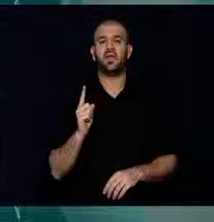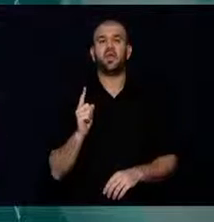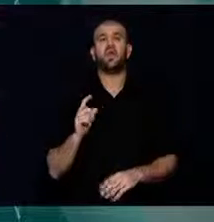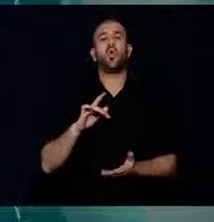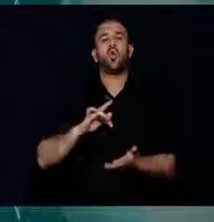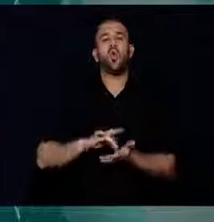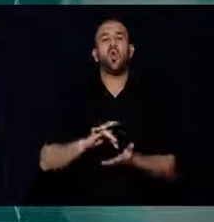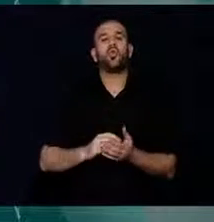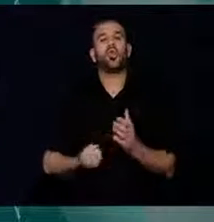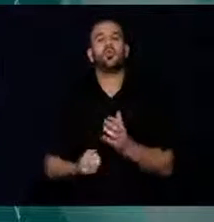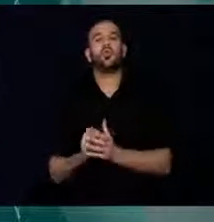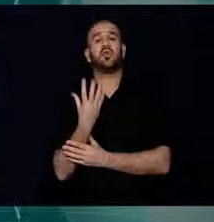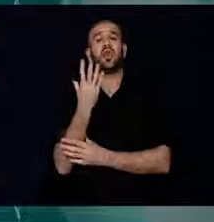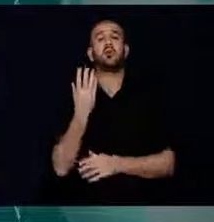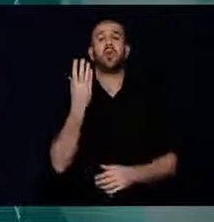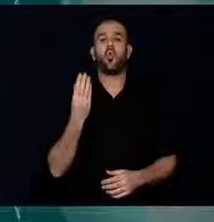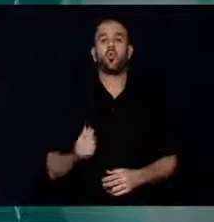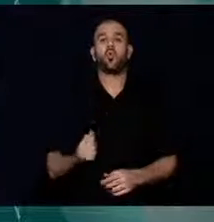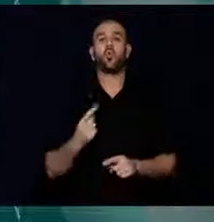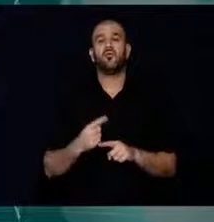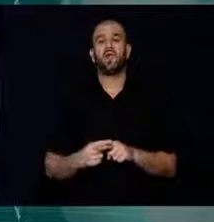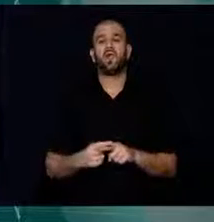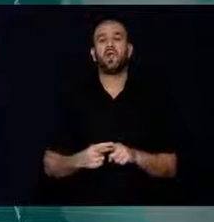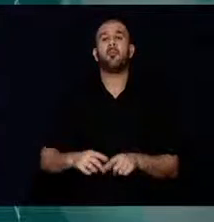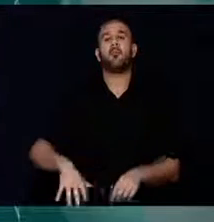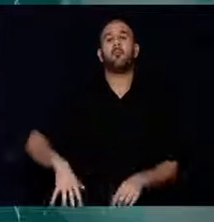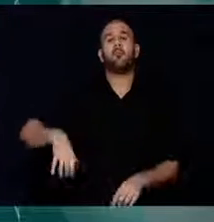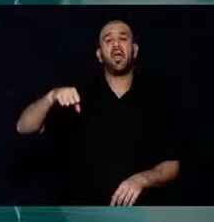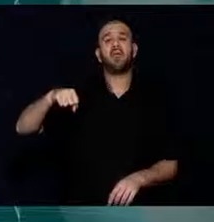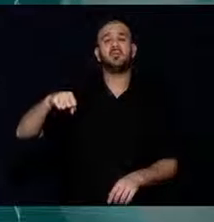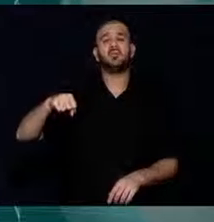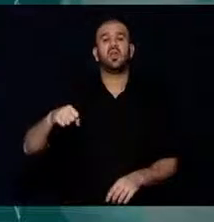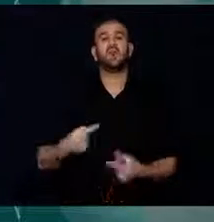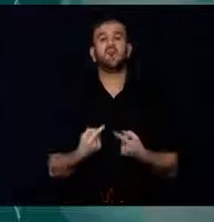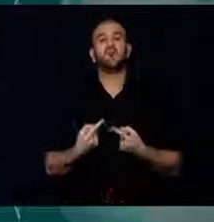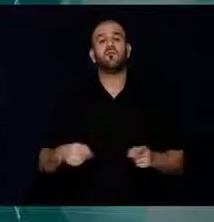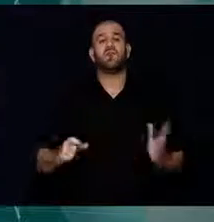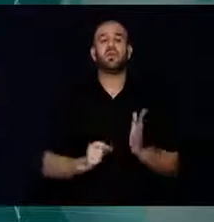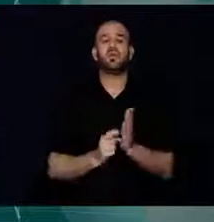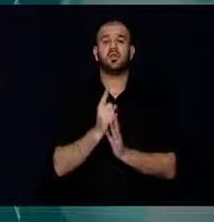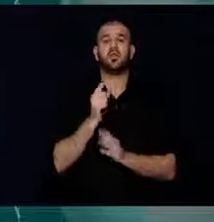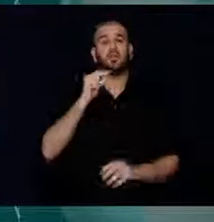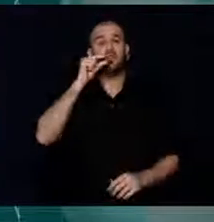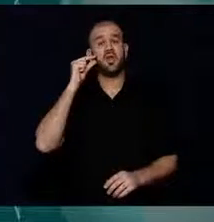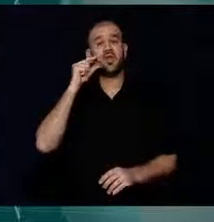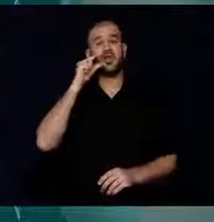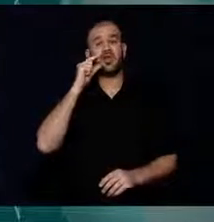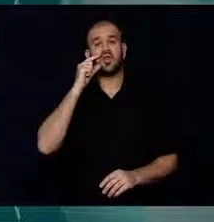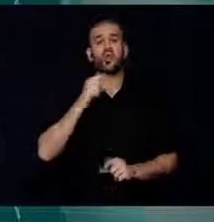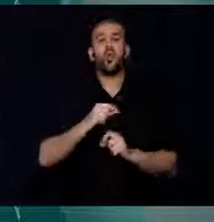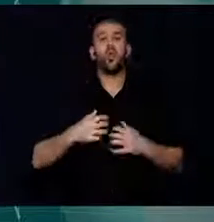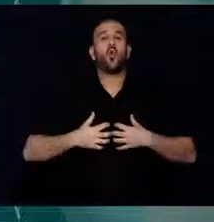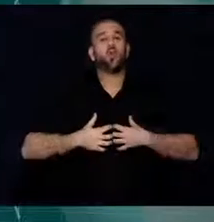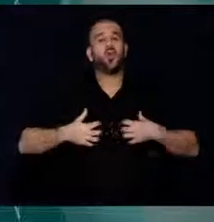Farklı gelişen bireylerin özgüvenlerinin geliştirilmesine yardımcı olmak için,